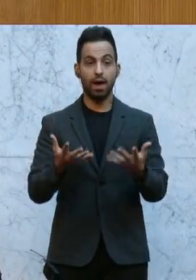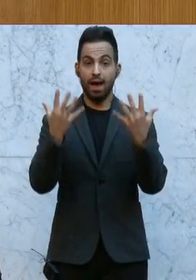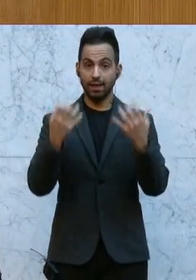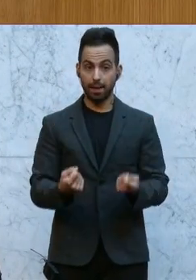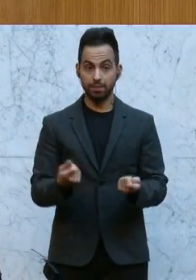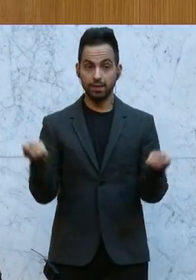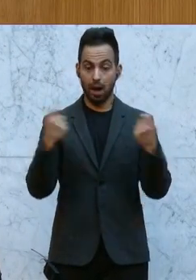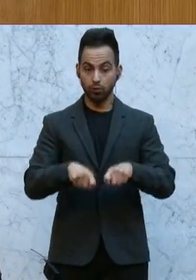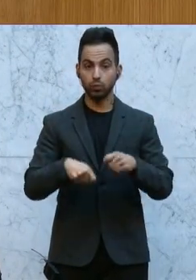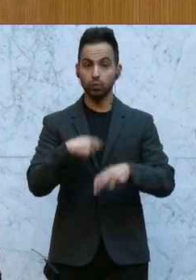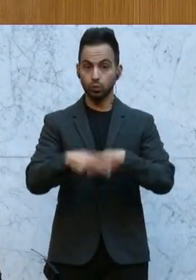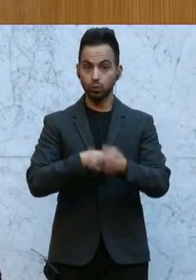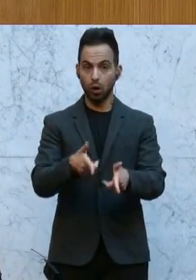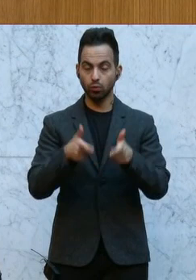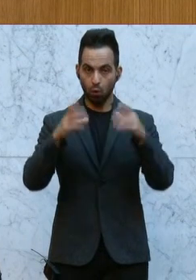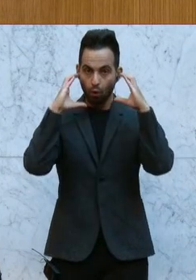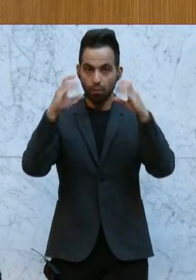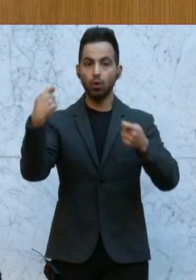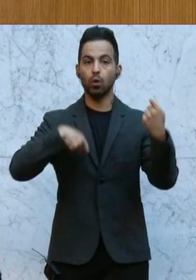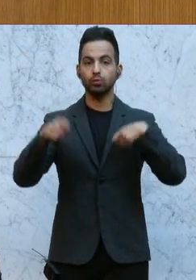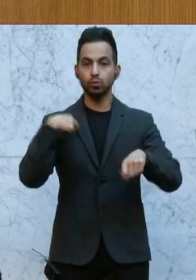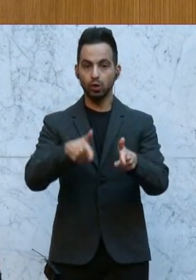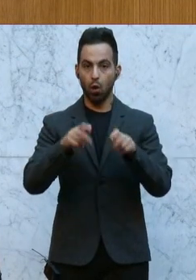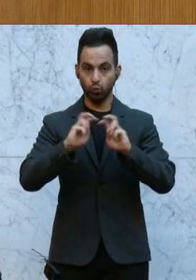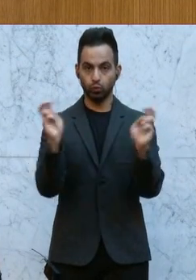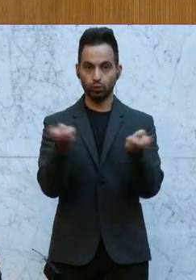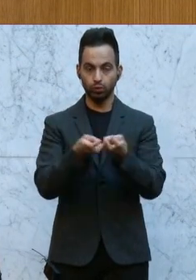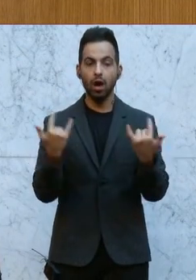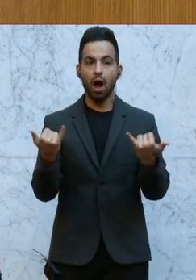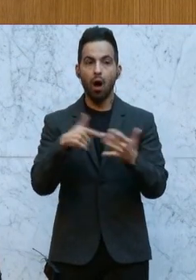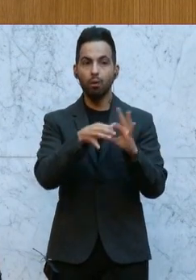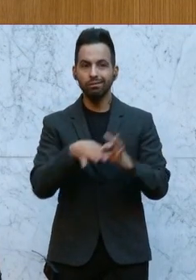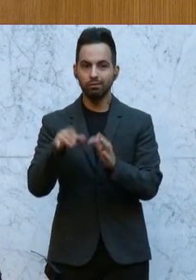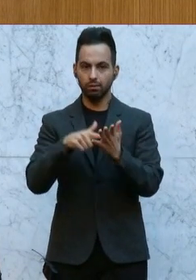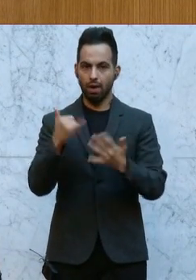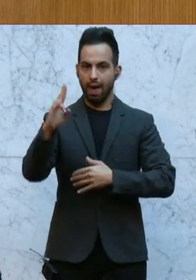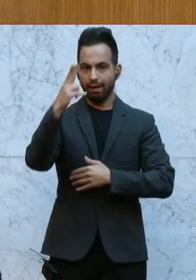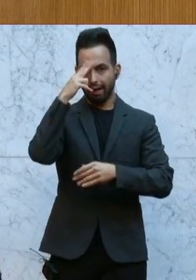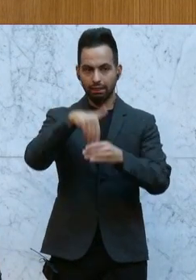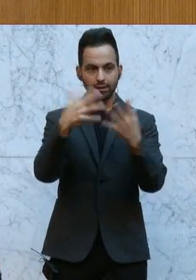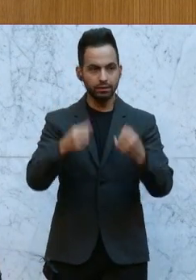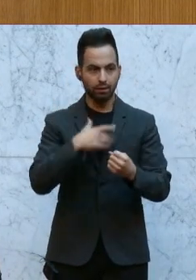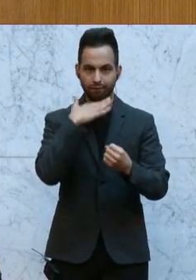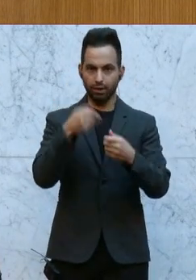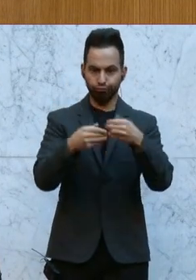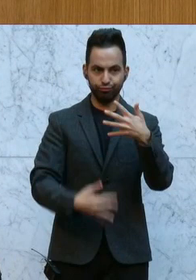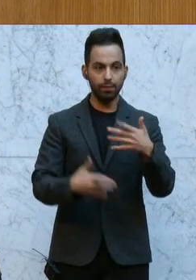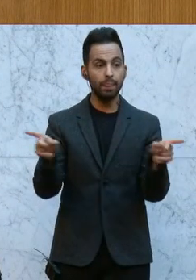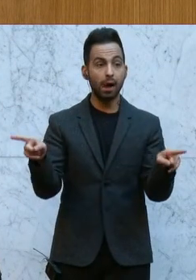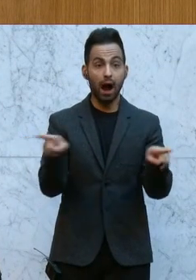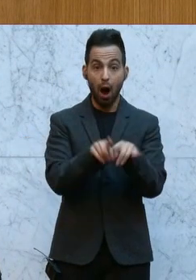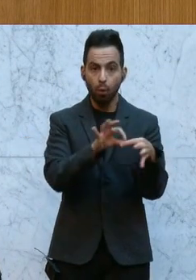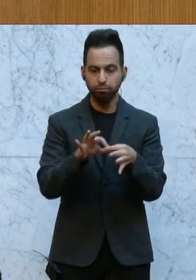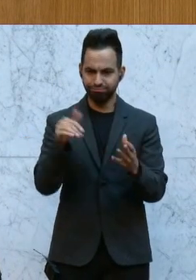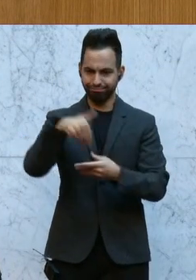aus dem Untersuchungsausschuss, dem ÖVP-Korruptionsuntersuchungsausschuss. Und nicht nur, dass diese Erkenntnisse viele sind, sie sind auch